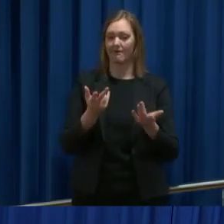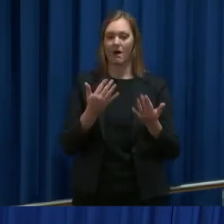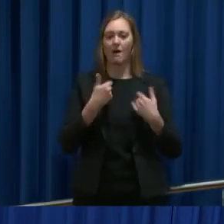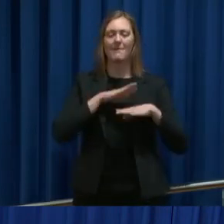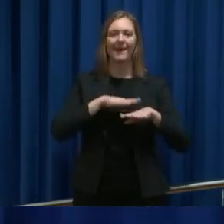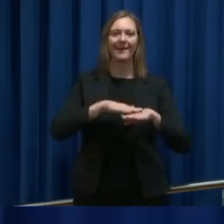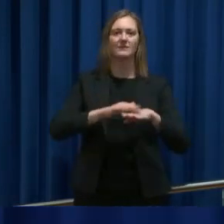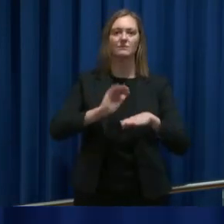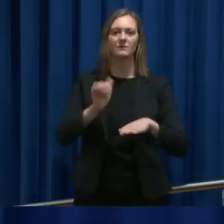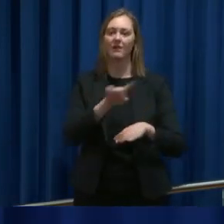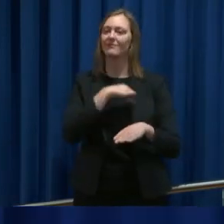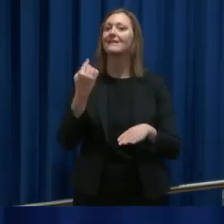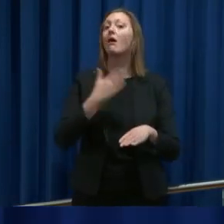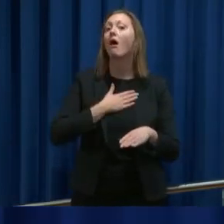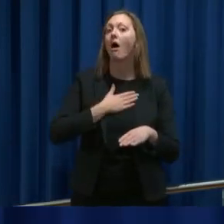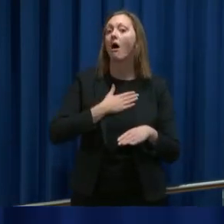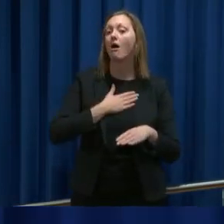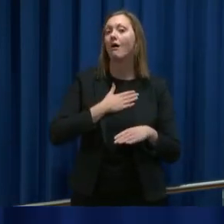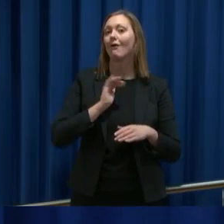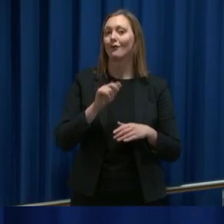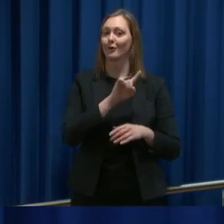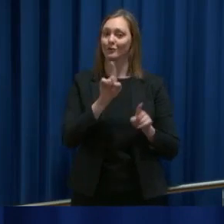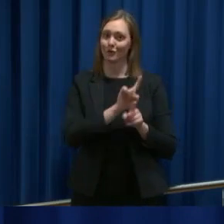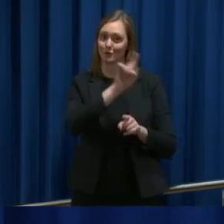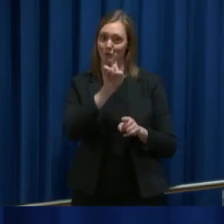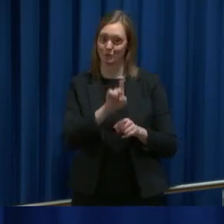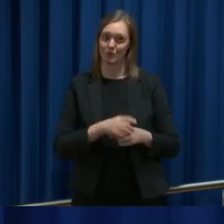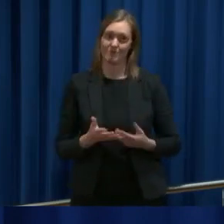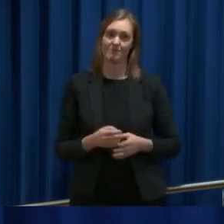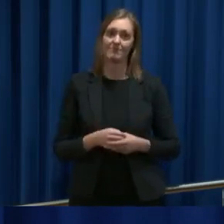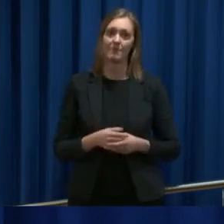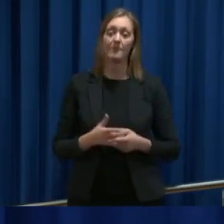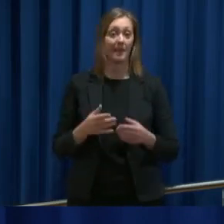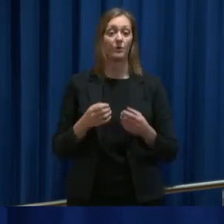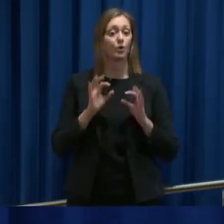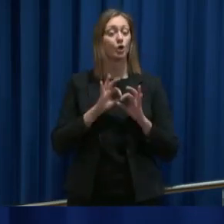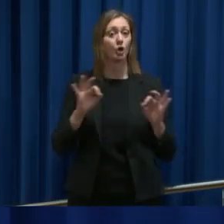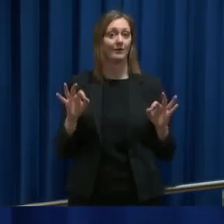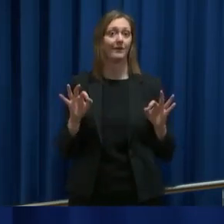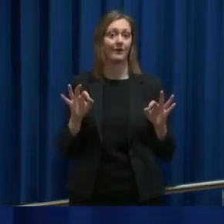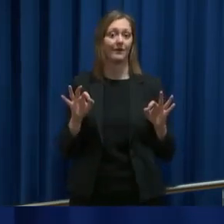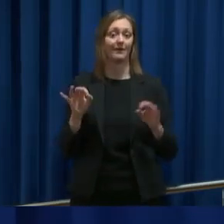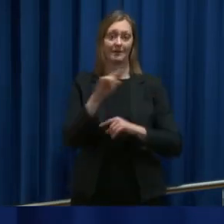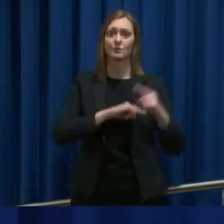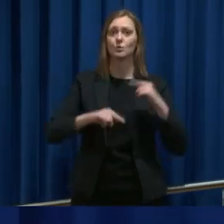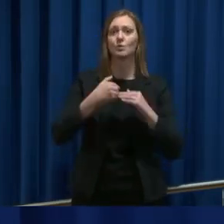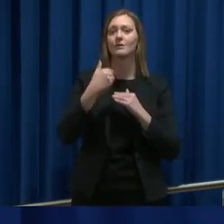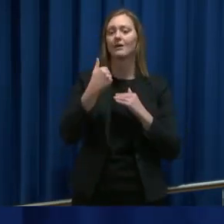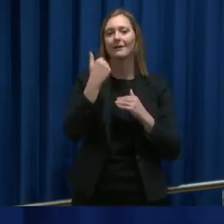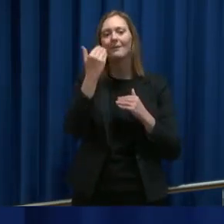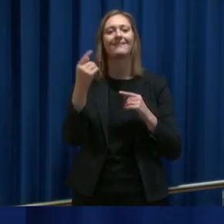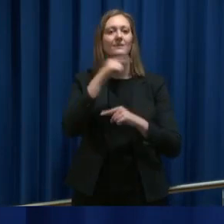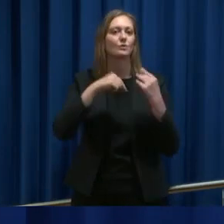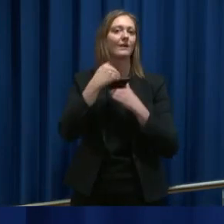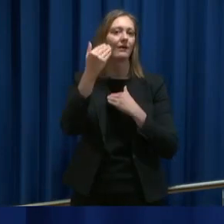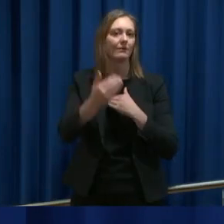beredskap skal vi ha klar for den type spørsmål etter denne hendelsen. Det er helt åpenbart at det blir en diskusjon etterpå. Og så er det ikke sånn